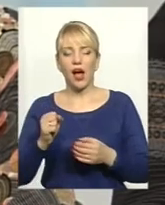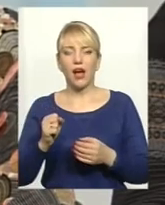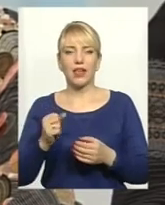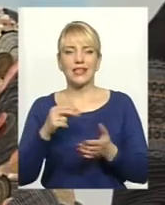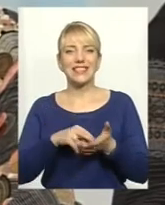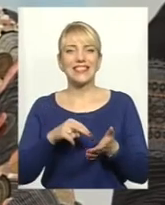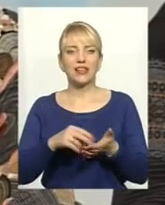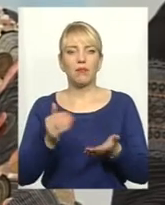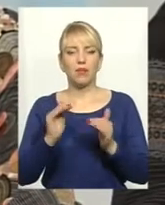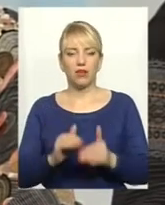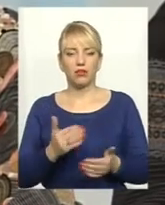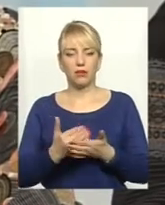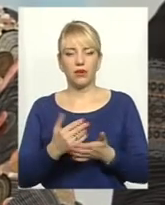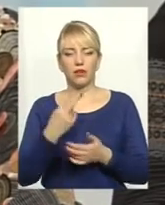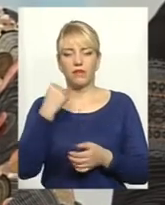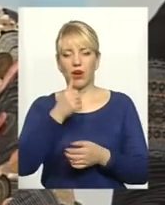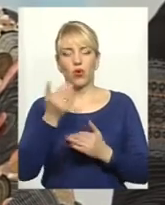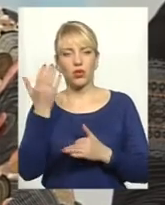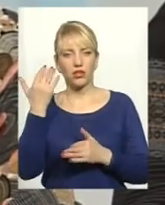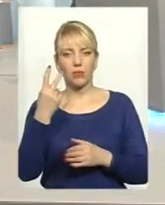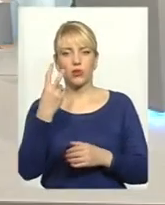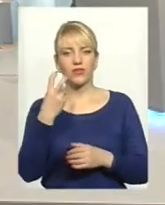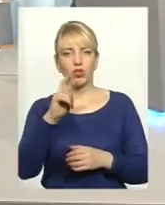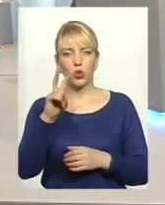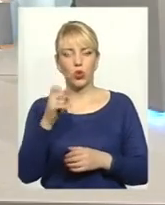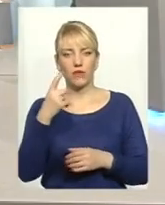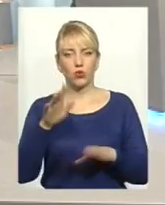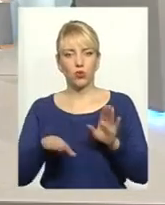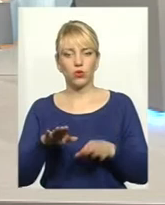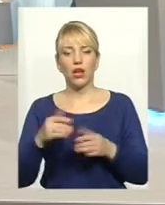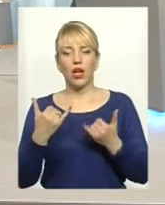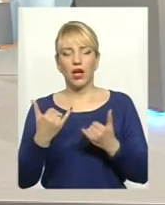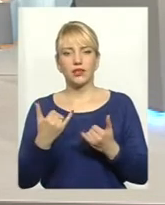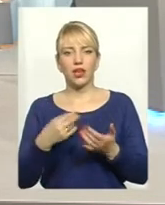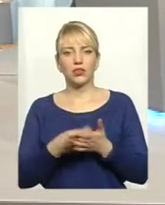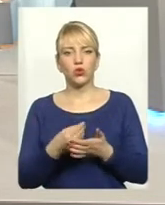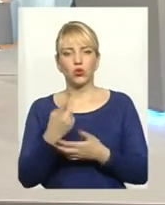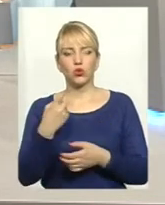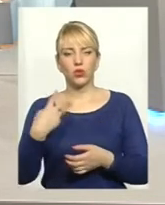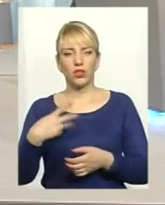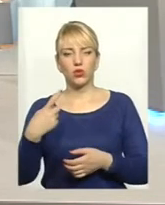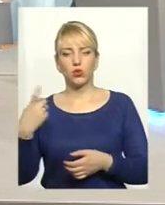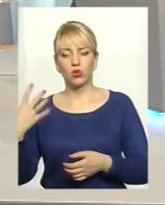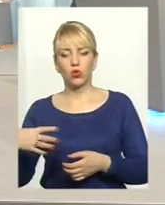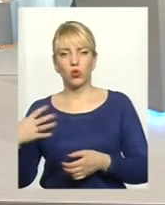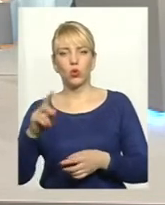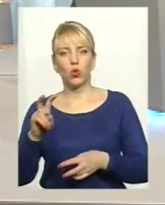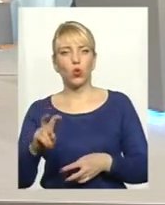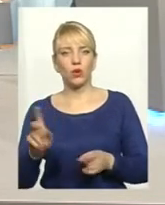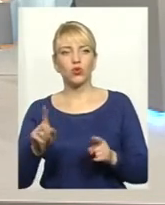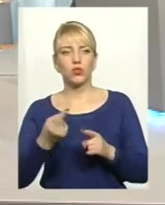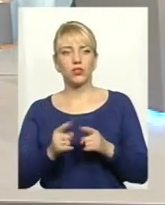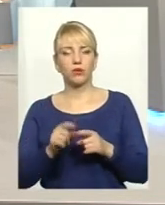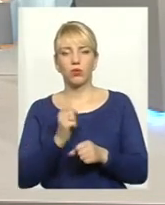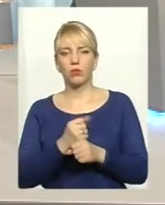два роки назад пшениця коштувала 200 за 200 доларів за тонну, то сьогодні вона коштує 130-140 доларів. І що з цим робити, ми на